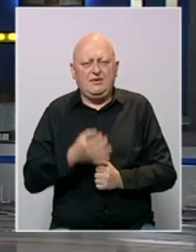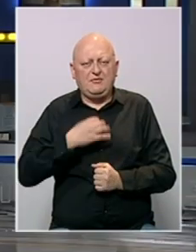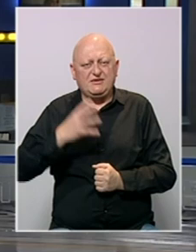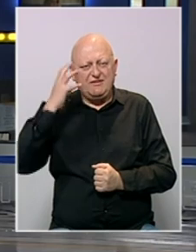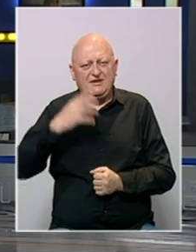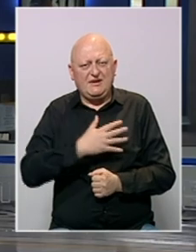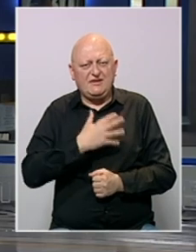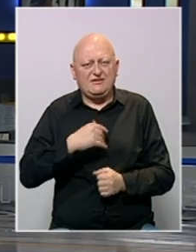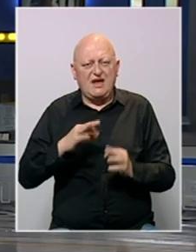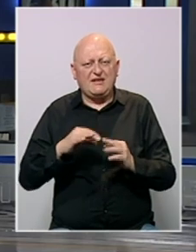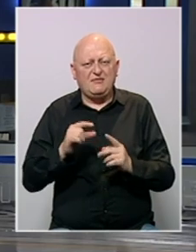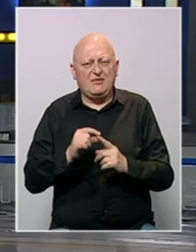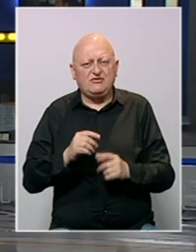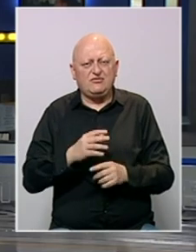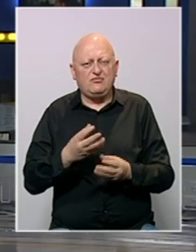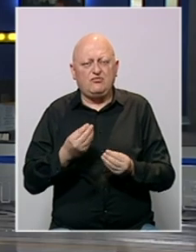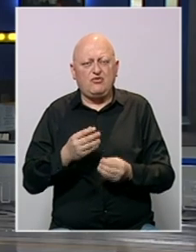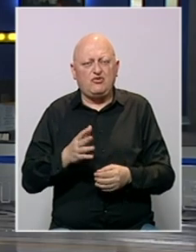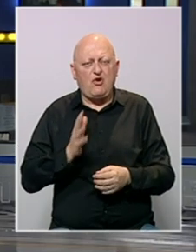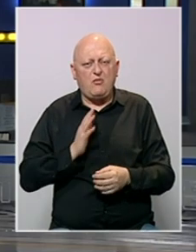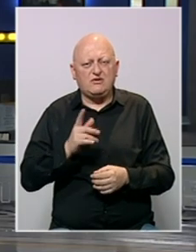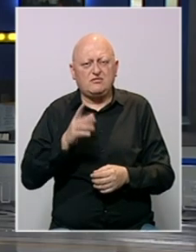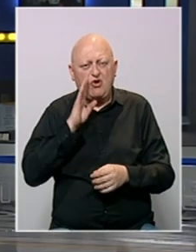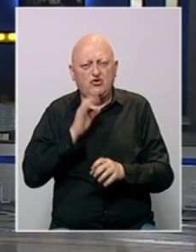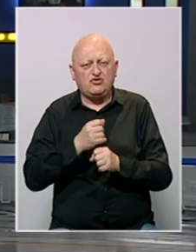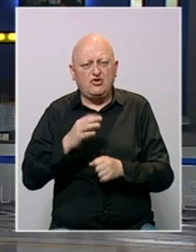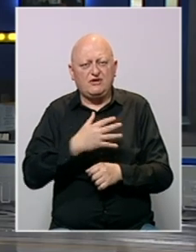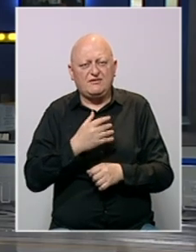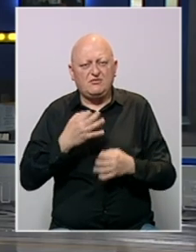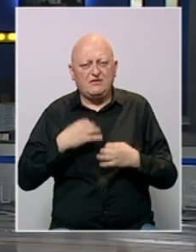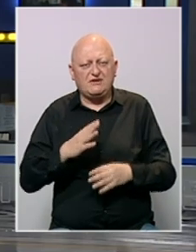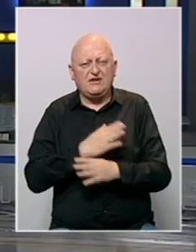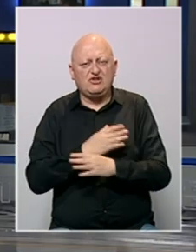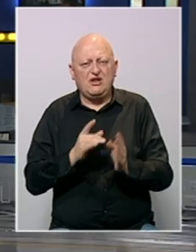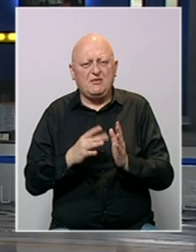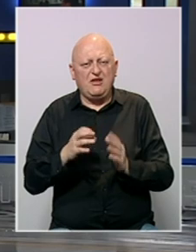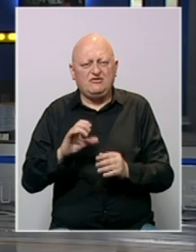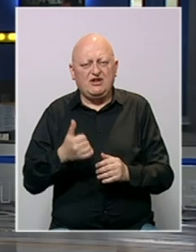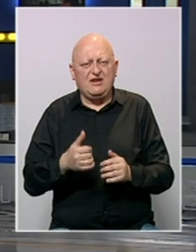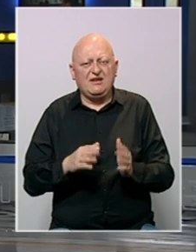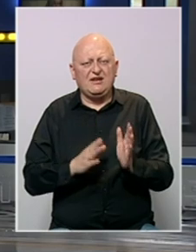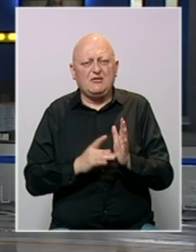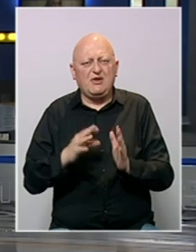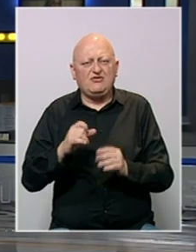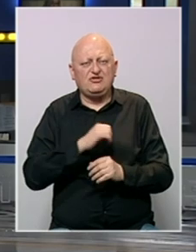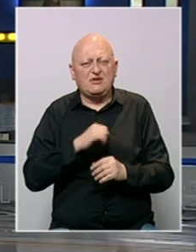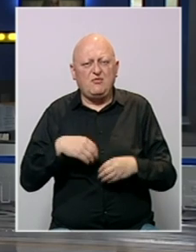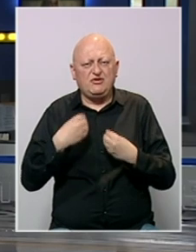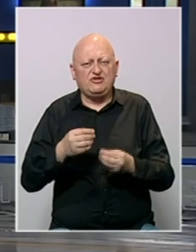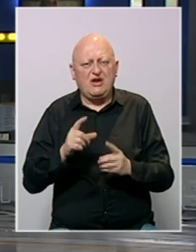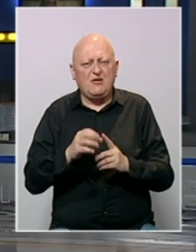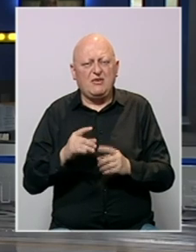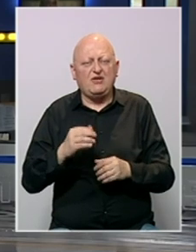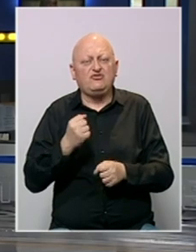Premijer Hrvatske Andrej Plenković puno je opasniji po Bosni i Hercegovini od hrvatskog predsjednika Zorana Milanovića jer Milanović samo